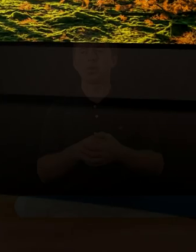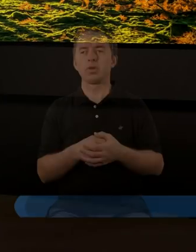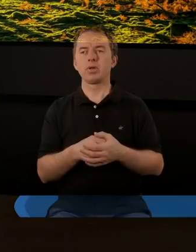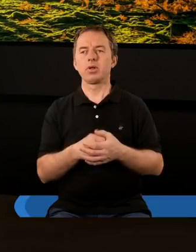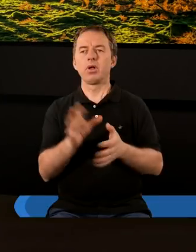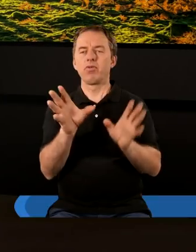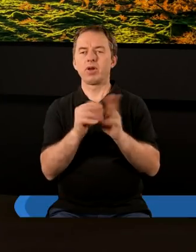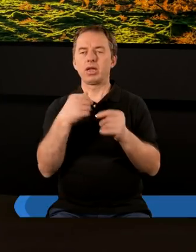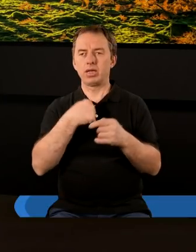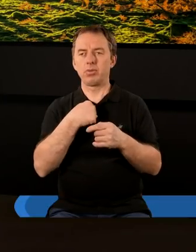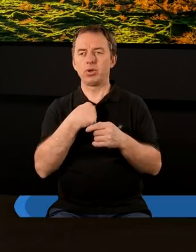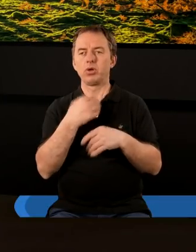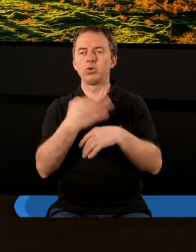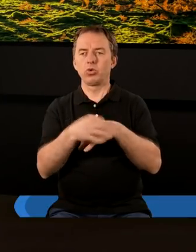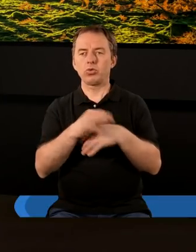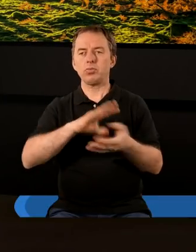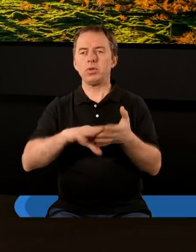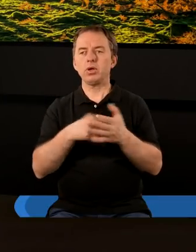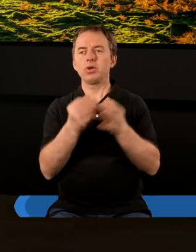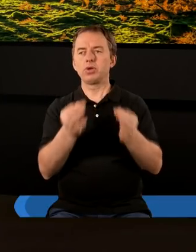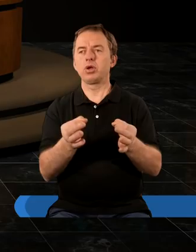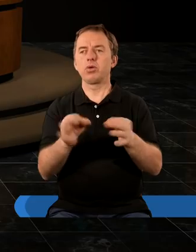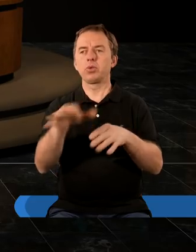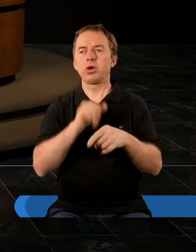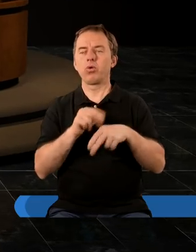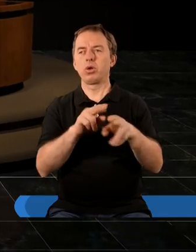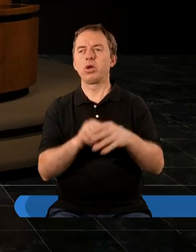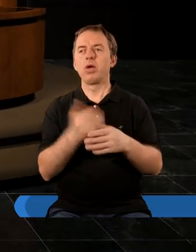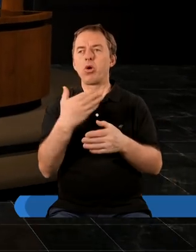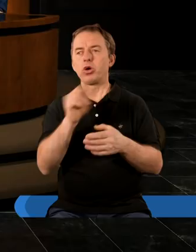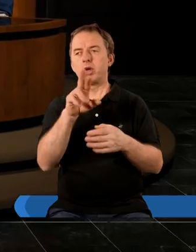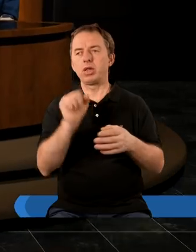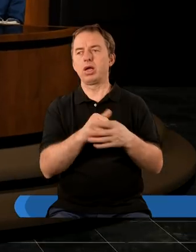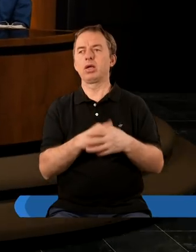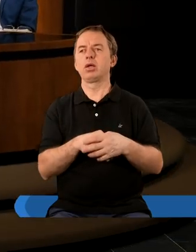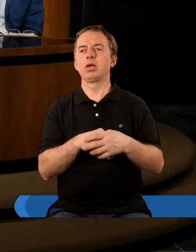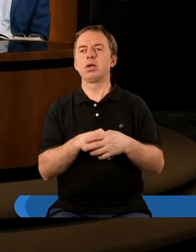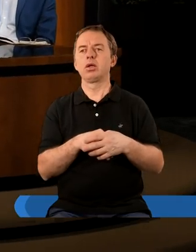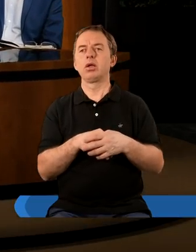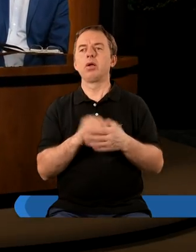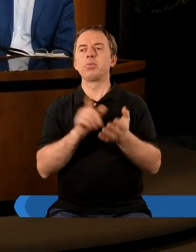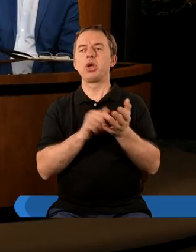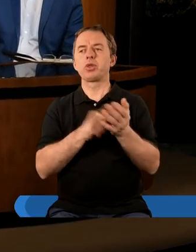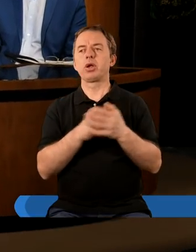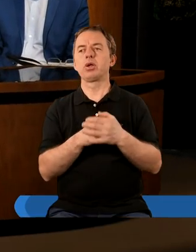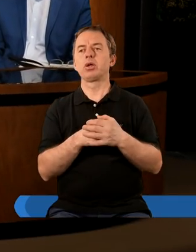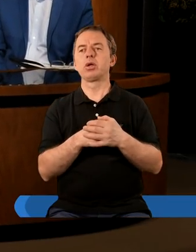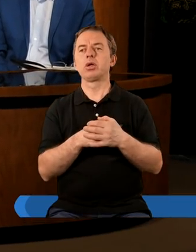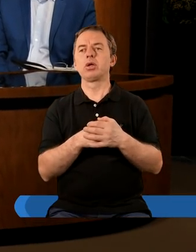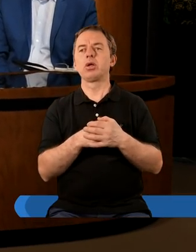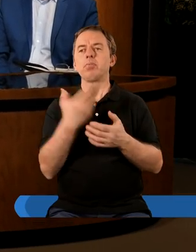Wraz ze mną w studium Pisma Świętego dzisiaj biorą udział Małgorzata, Piotr